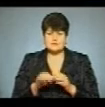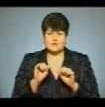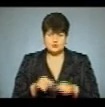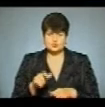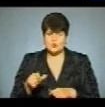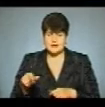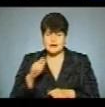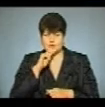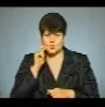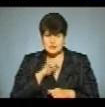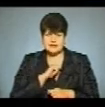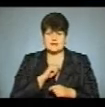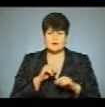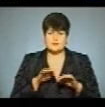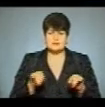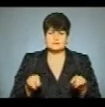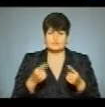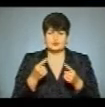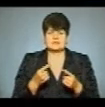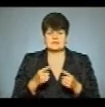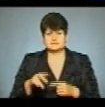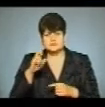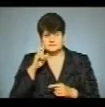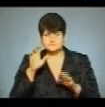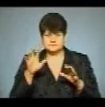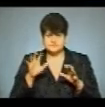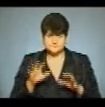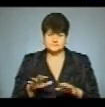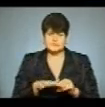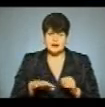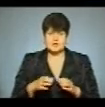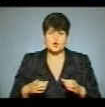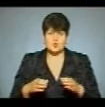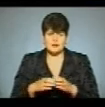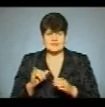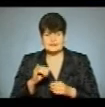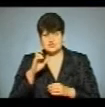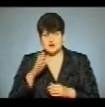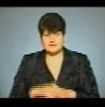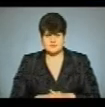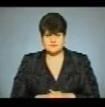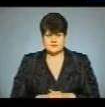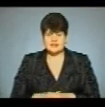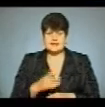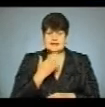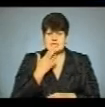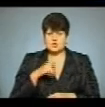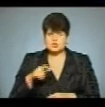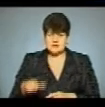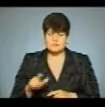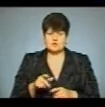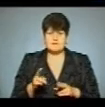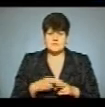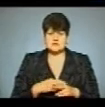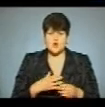громадяни України, компанії, засновані за вітчизняними законами, територіальні громади і сама держава. Іноземці та особи без